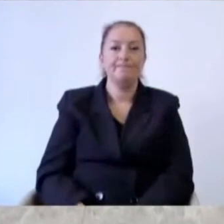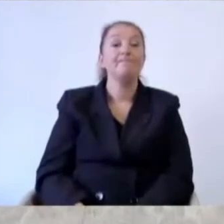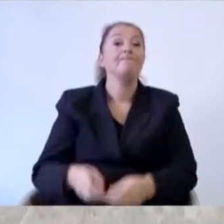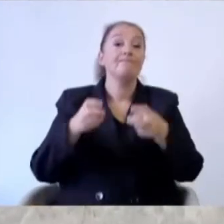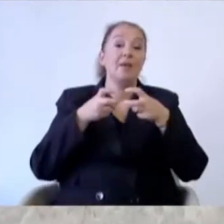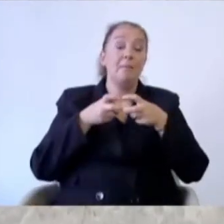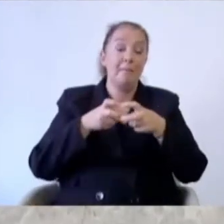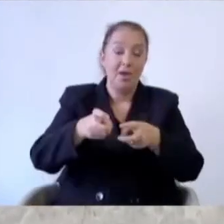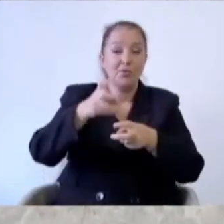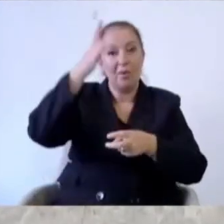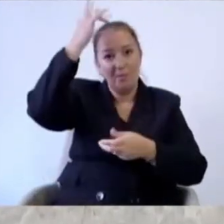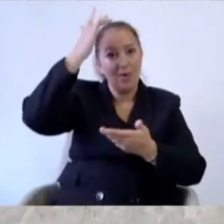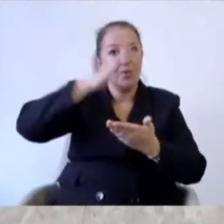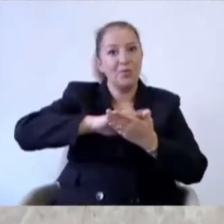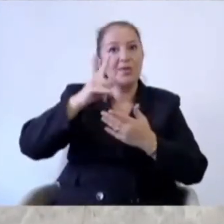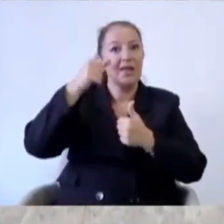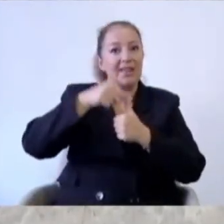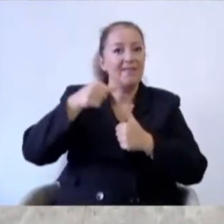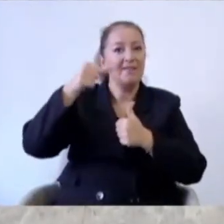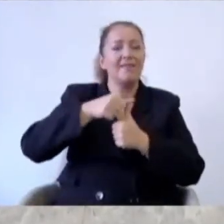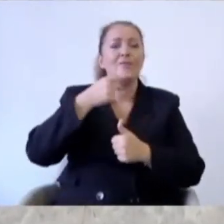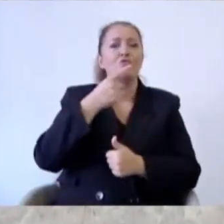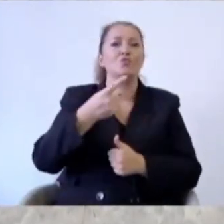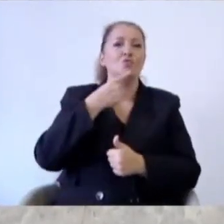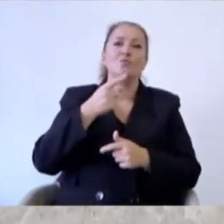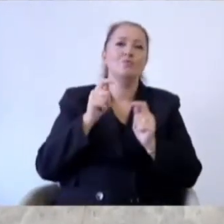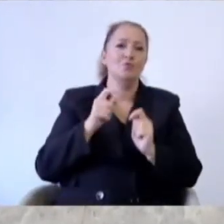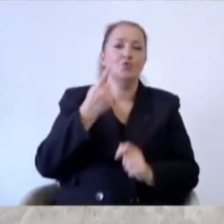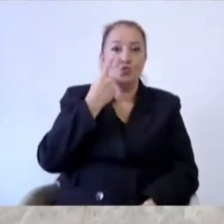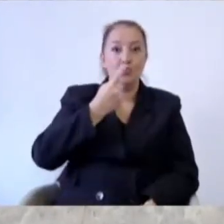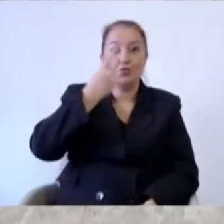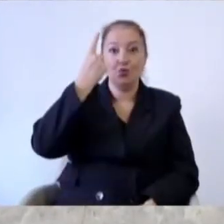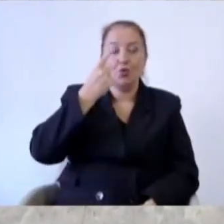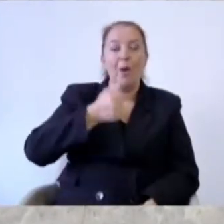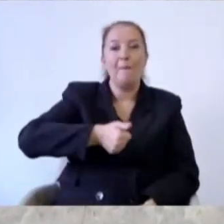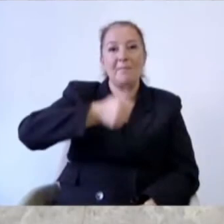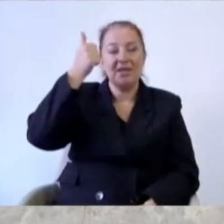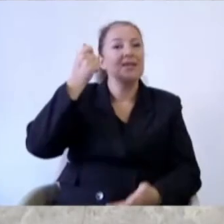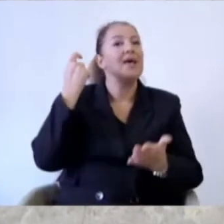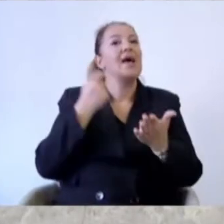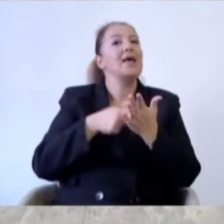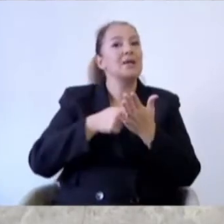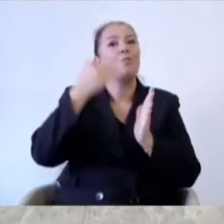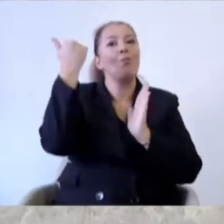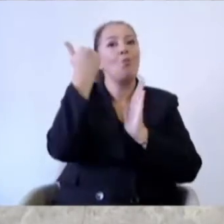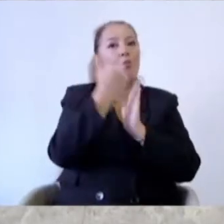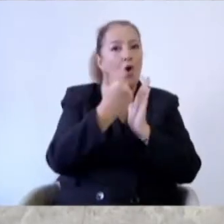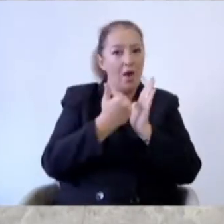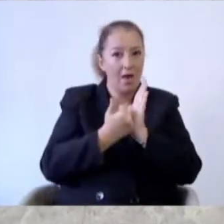Beylikdüzü metrosunu her seferinde dile getireceğim. Cumhurbaşkanlığı yatırım programına